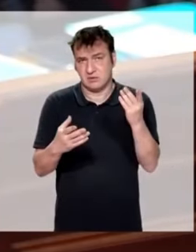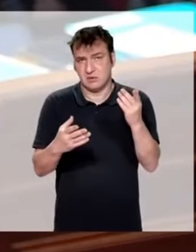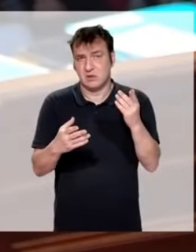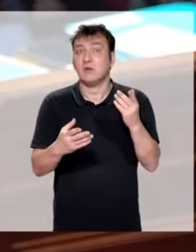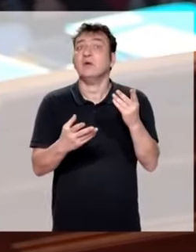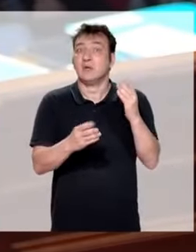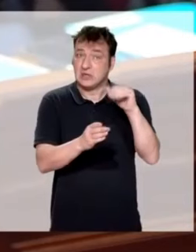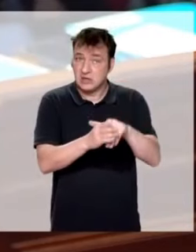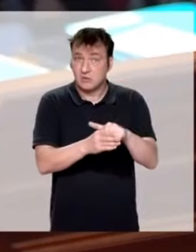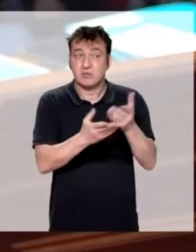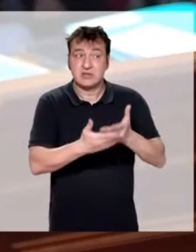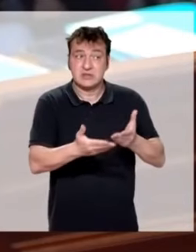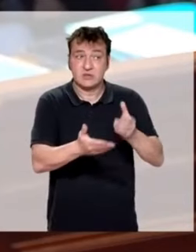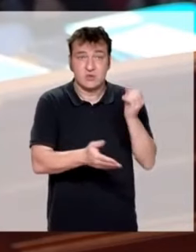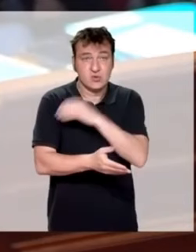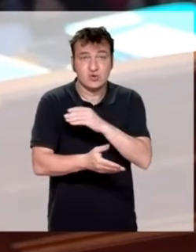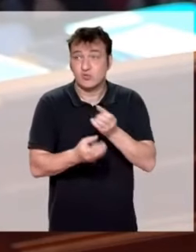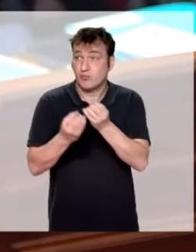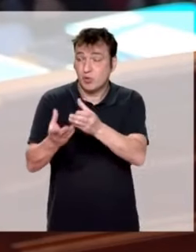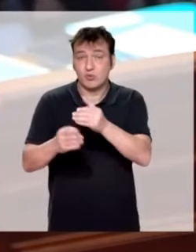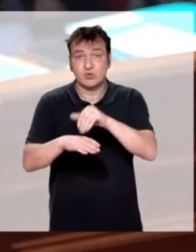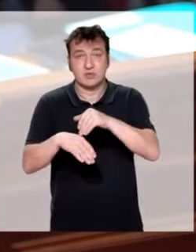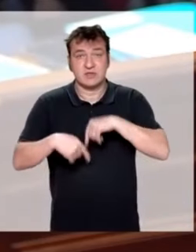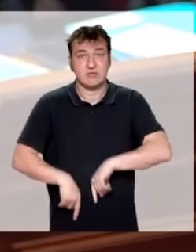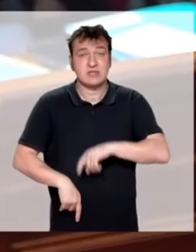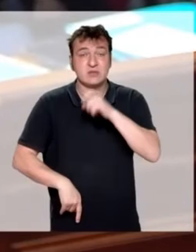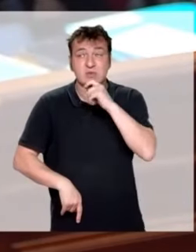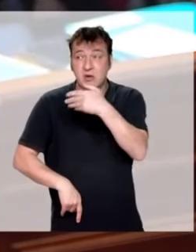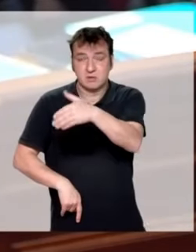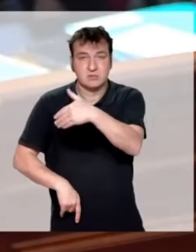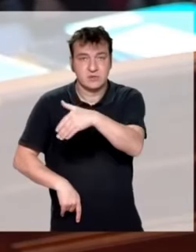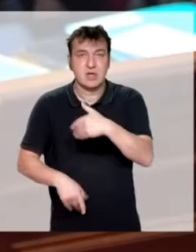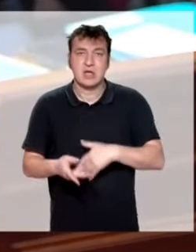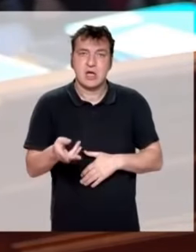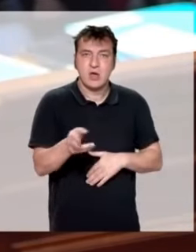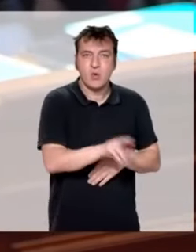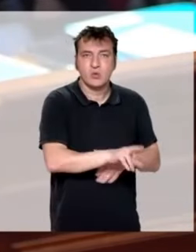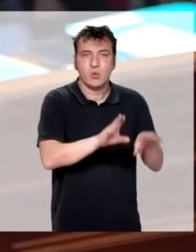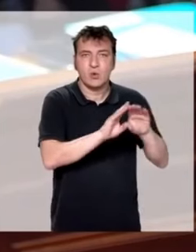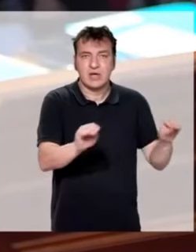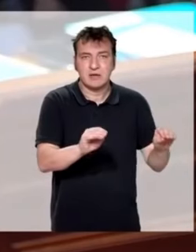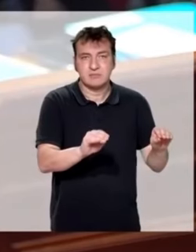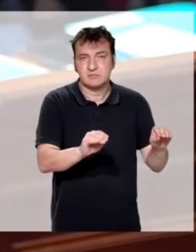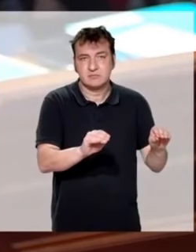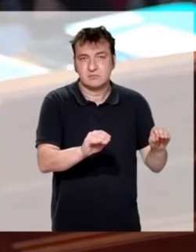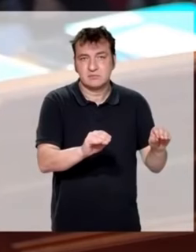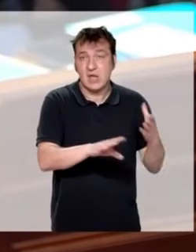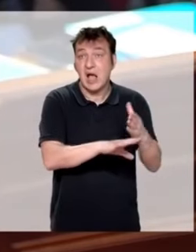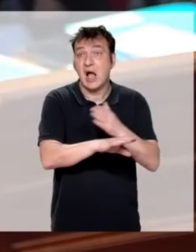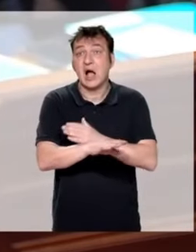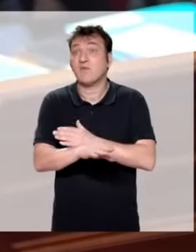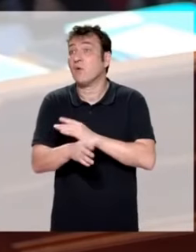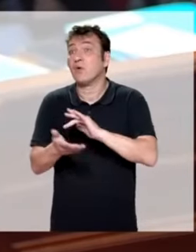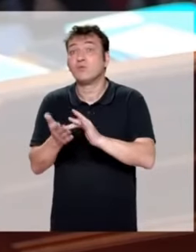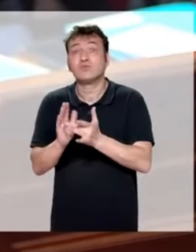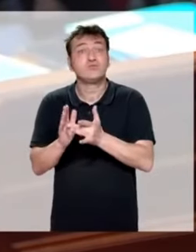soumis au Conseil des ministres tout à l'heure, c'est précisément le retour à l'ordre, parce que c'est un préalable à tout, parce que la